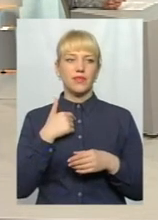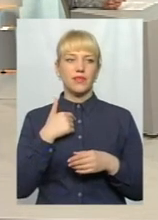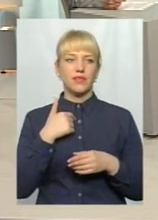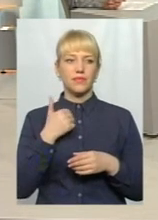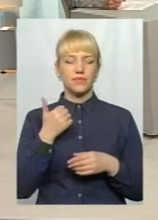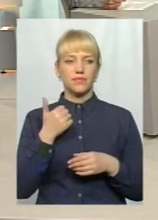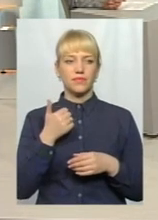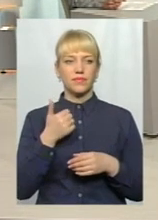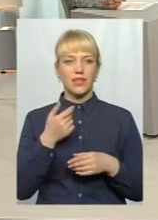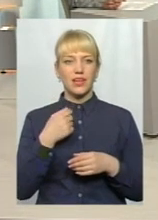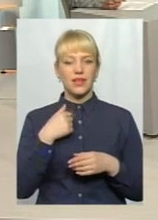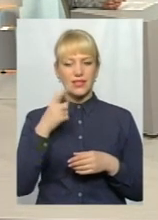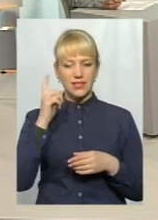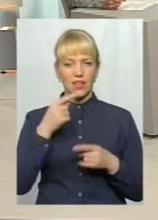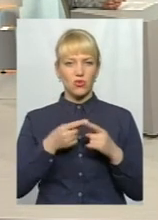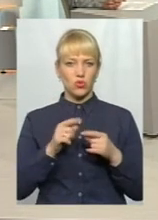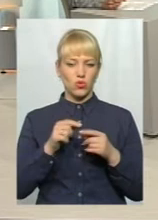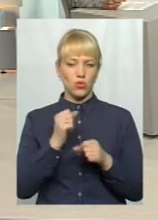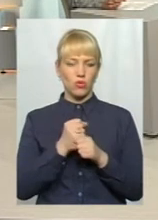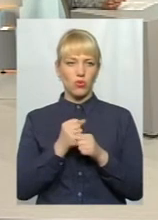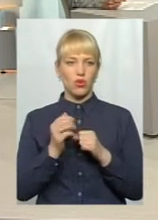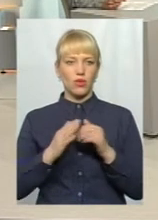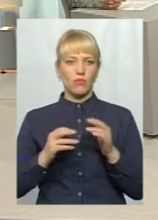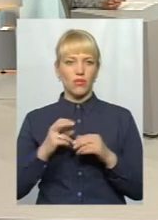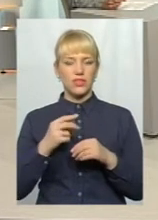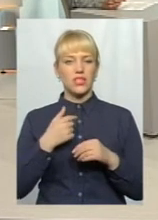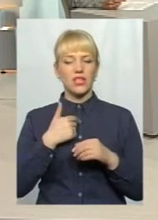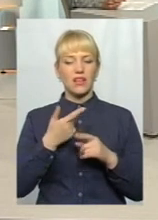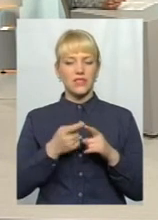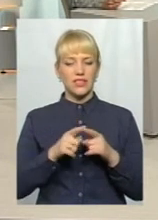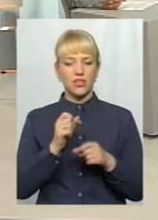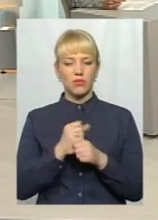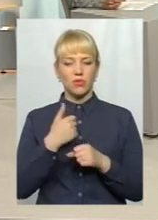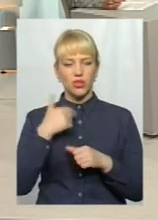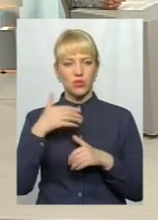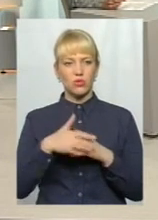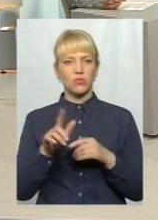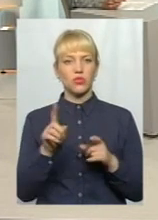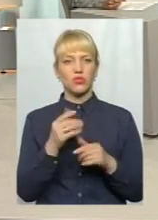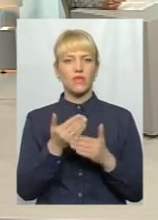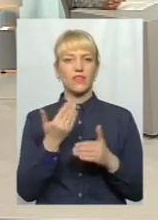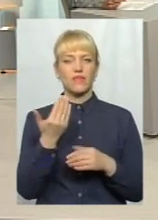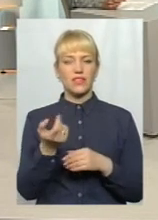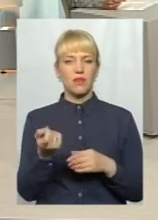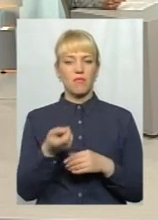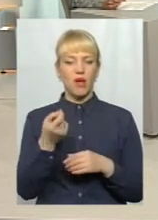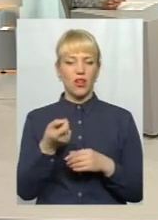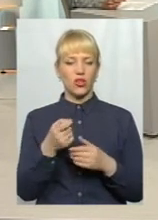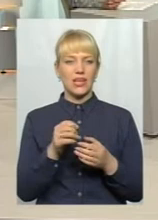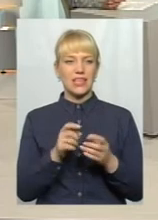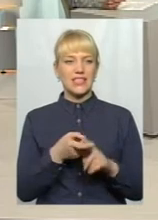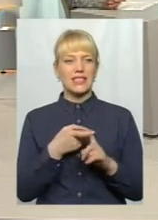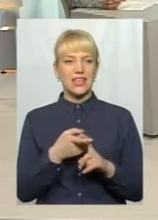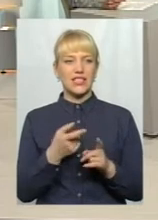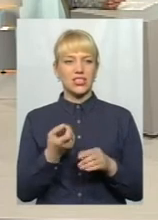цій роботі, але розумію, що від вас мало залежить. Тому що дуже тяжко зараз знайти людей, які розуміють це.